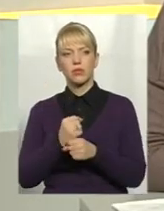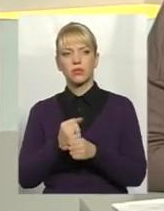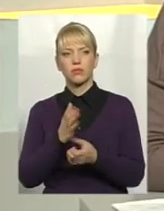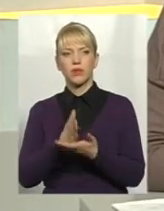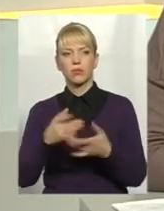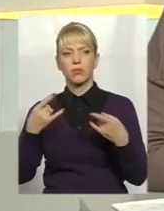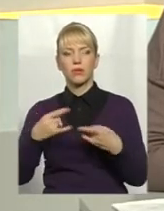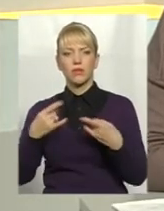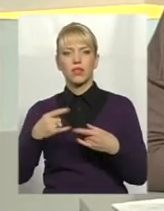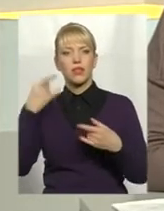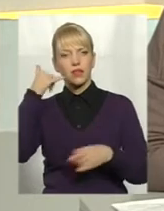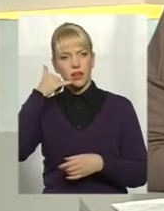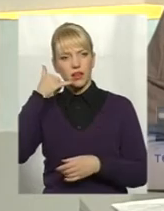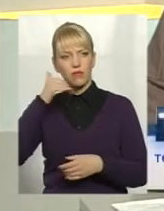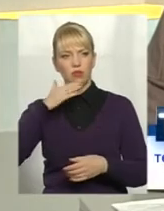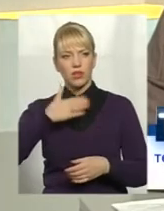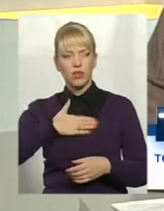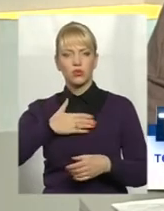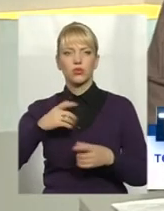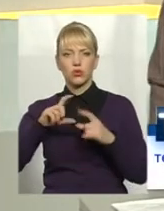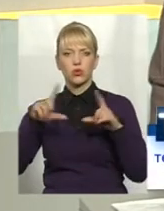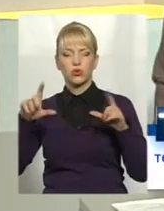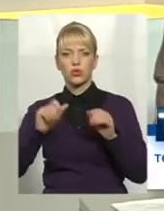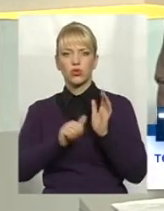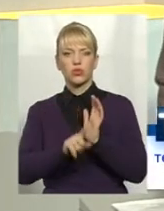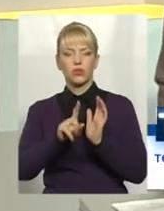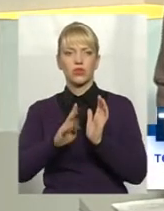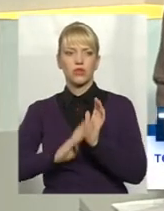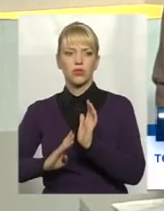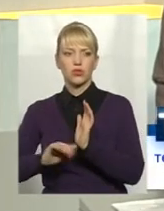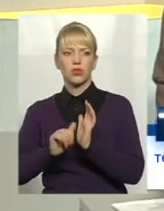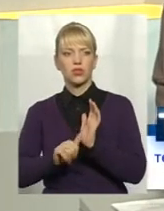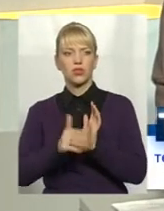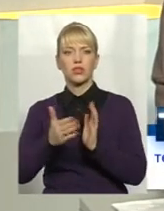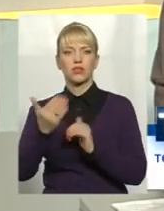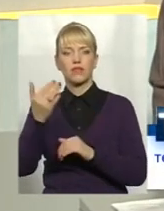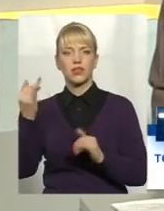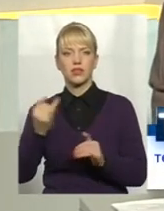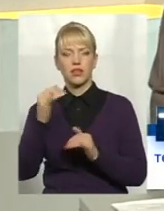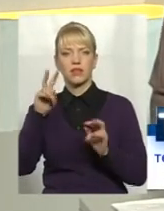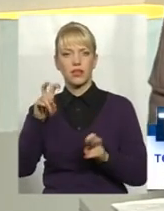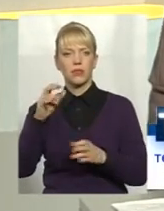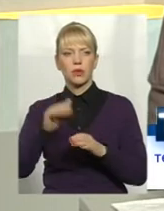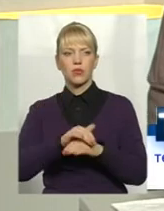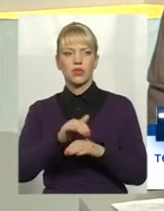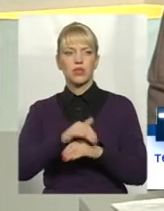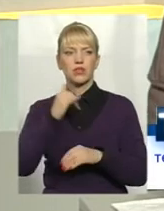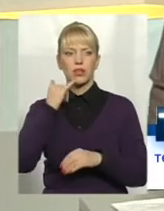ефірі. Телефон нашої студії 61 9060. Якщо у вас цікавий тема, будь ласка, телефонуйте.